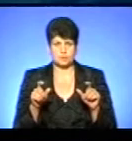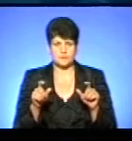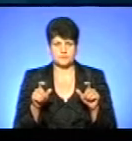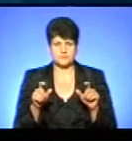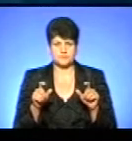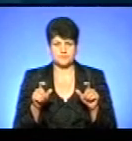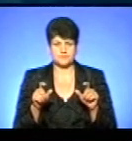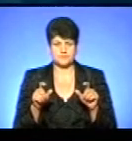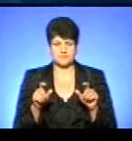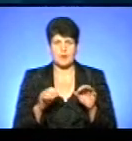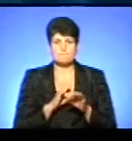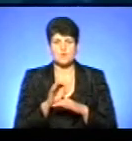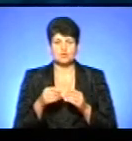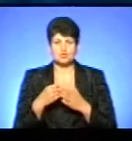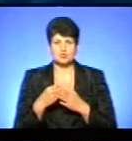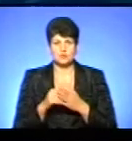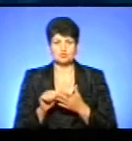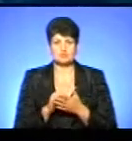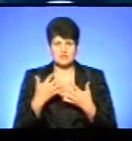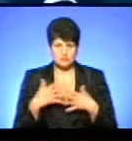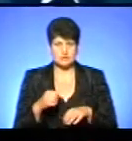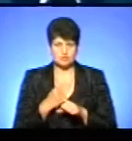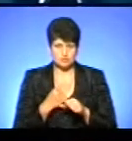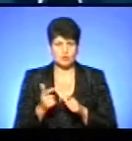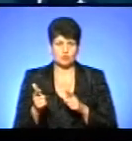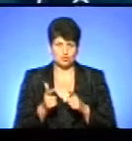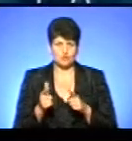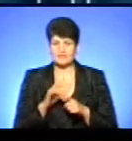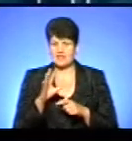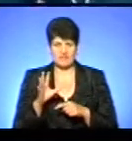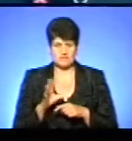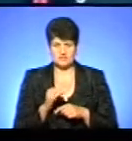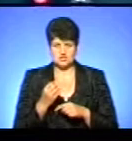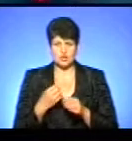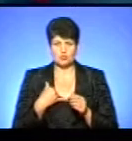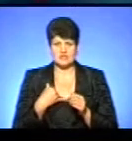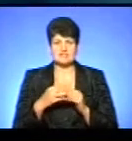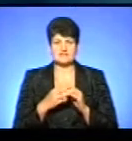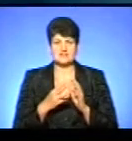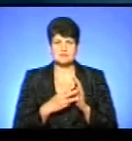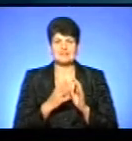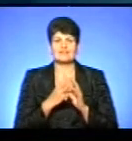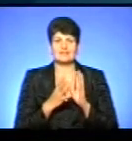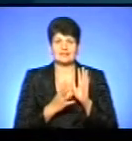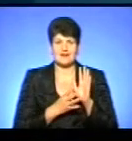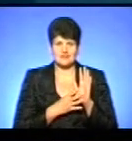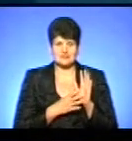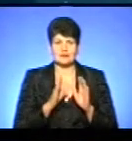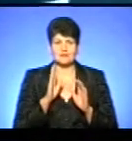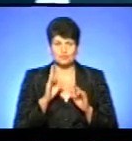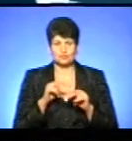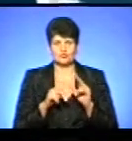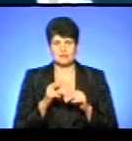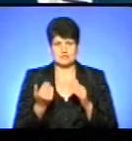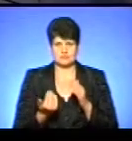Тобто, проєктна кошторисна документація вже розроблена, вона вже готова, правильно? всі ще, в нас 18, в нас 19 амбулаторій, які будуть будуватися